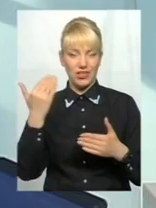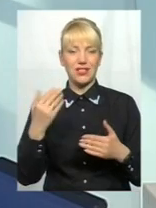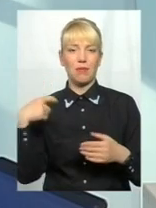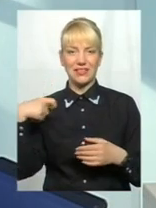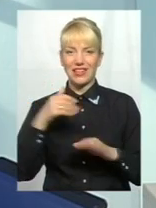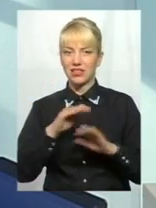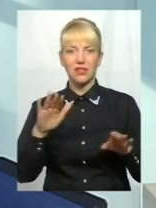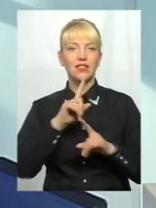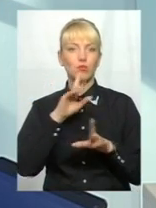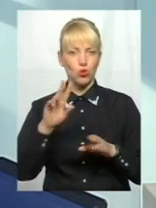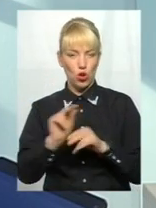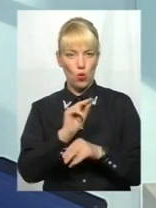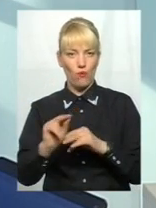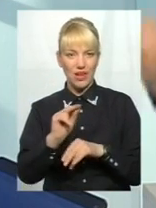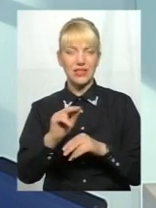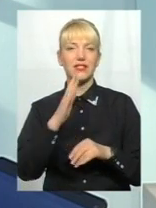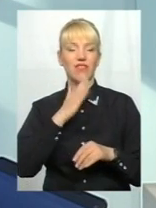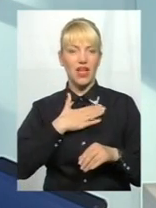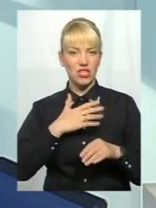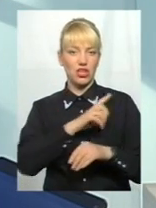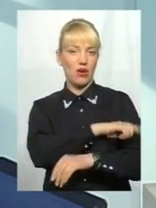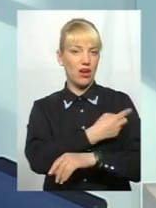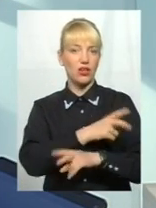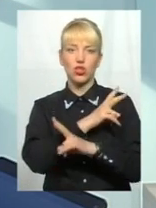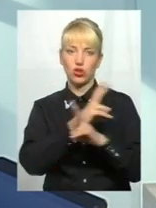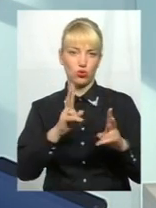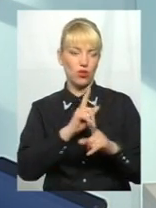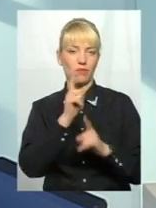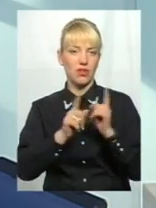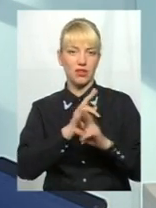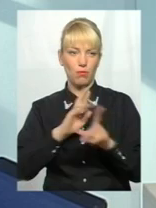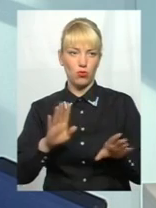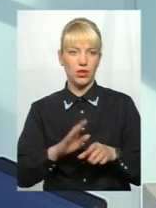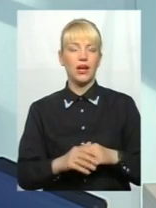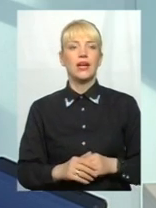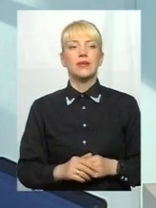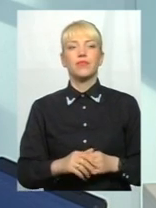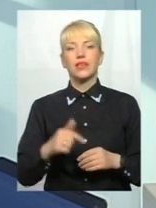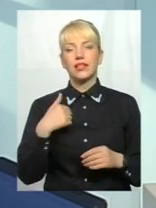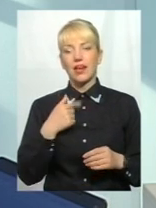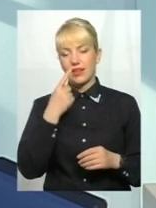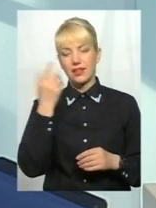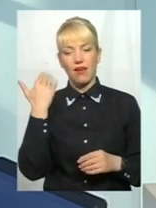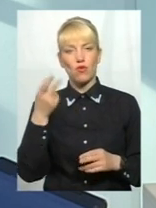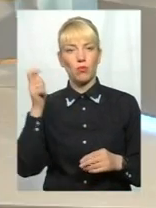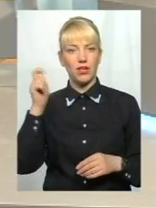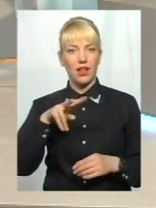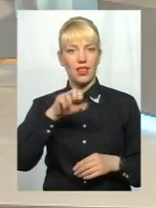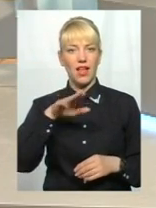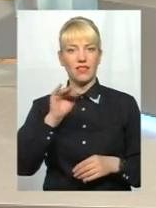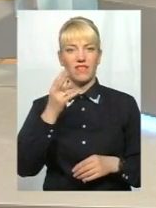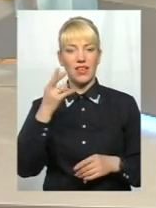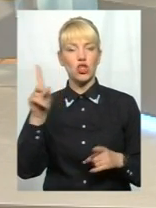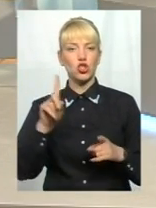треба розуміти, що це ідеологія. До знання Конституції до поваги своєї, бо я, перепрошую, я щойно з Латвії приїхав, так там, щоб стати